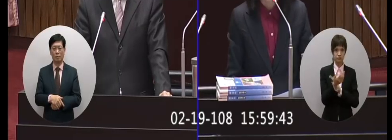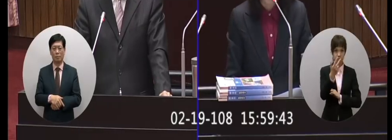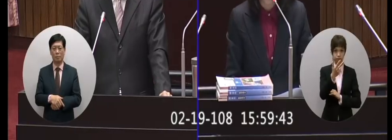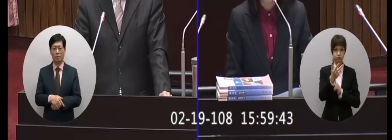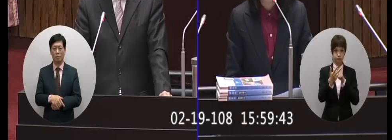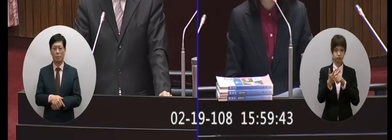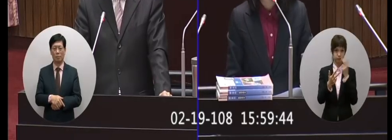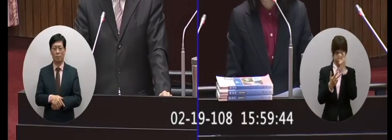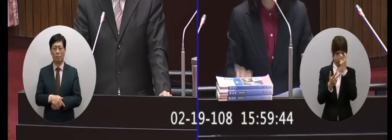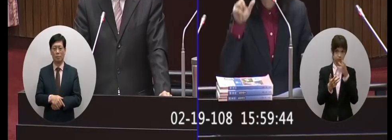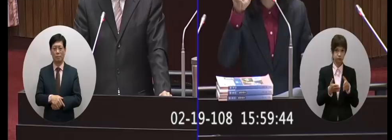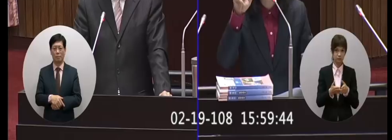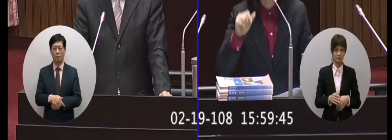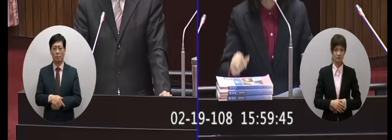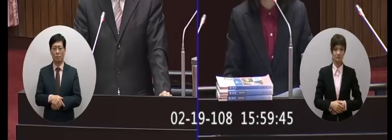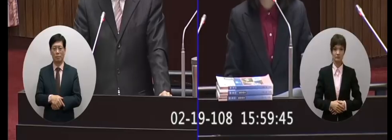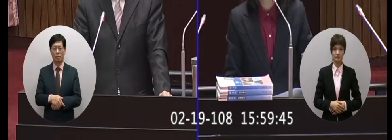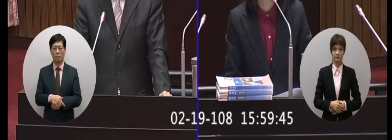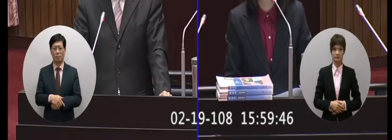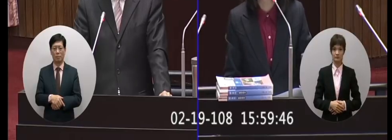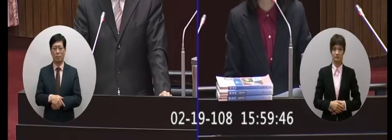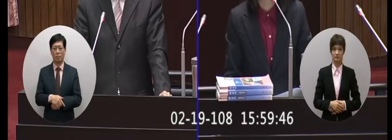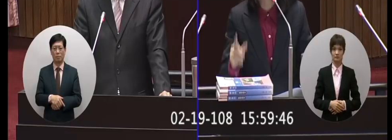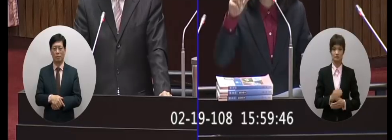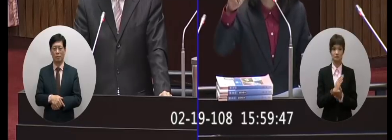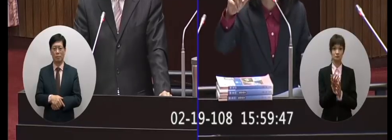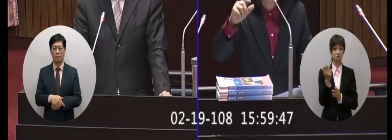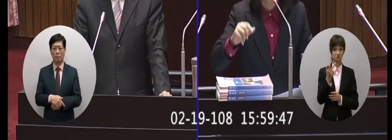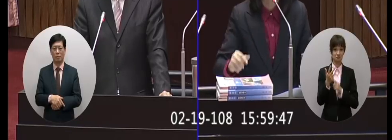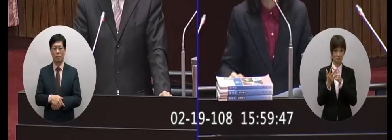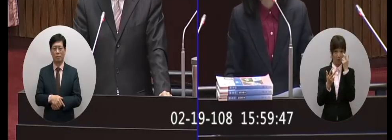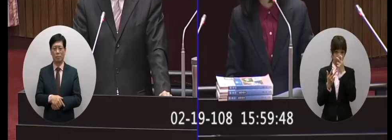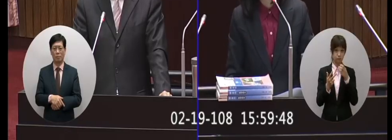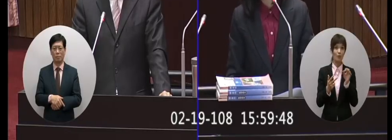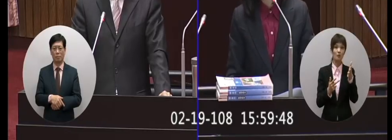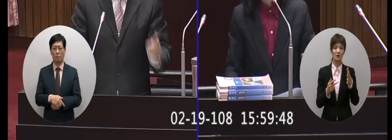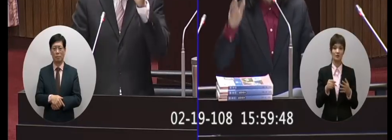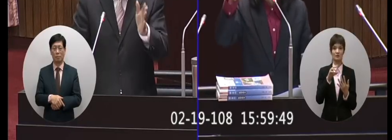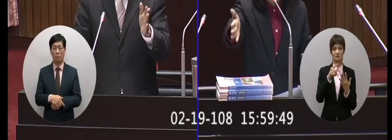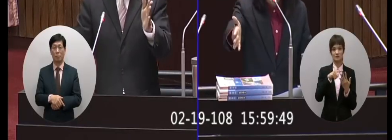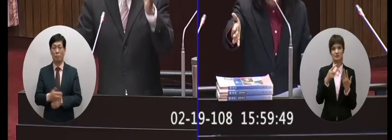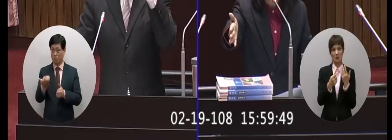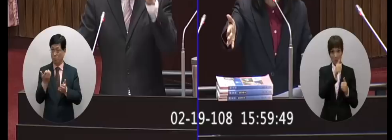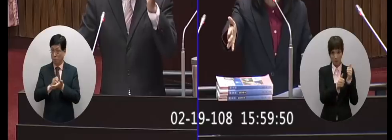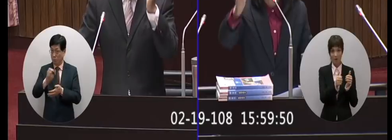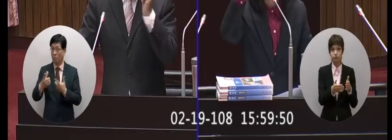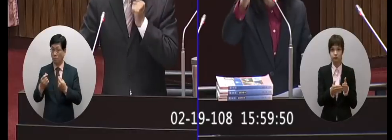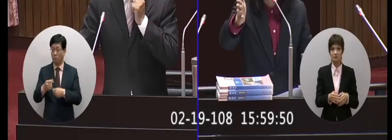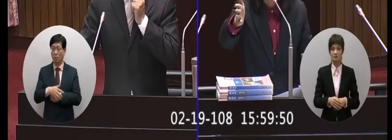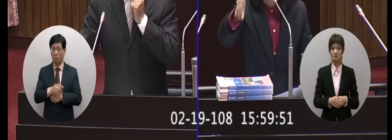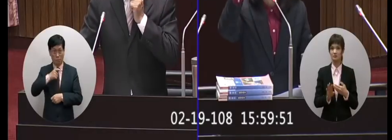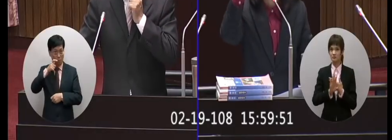需要審查有七科需要審查為什麼七科要審查因為指考要考其他的部分